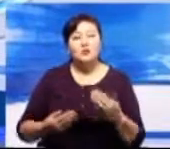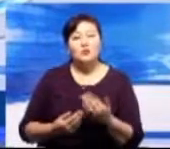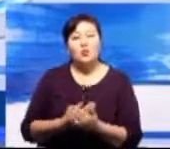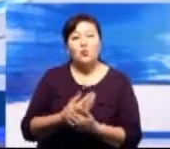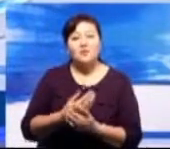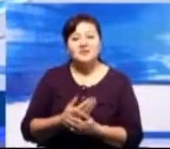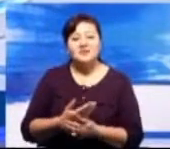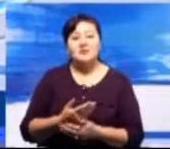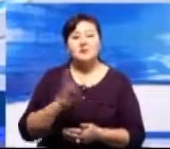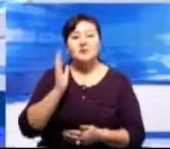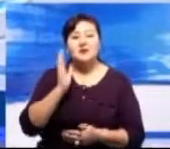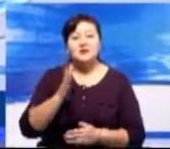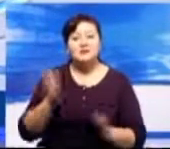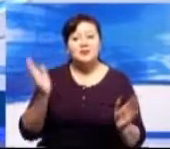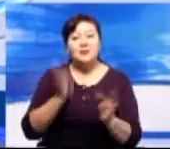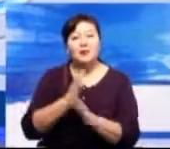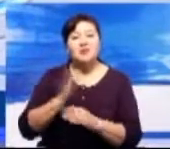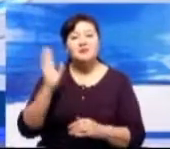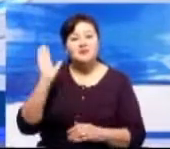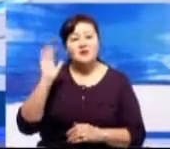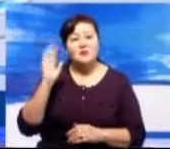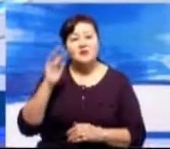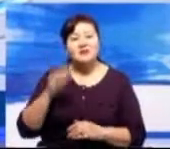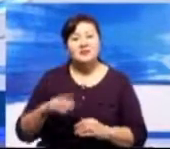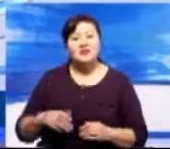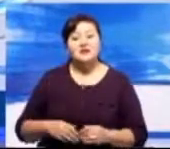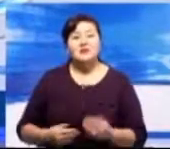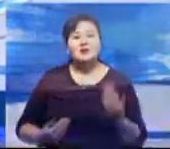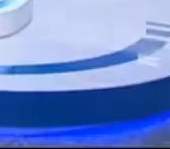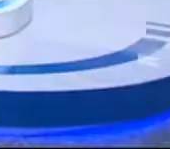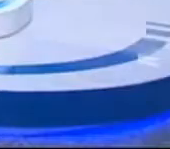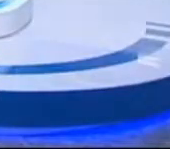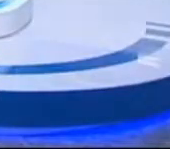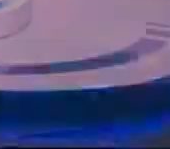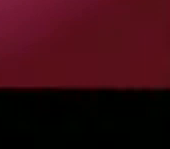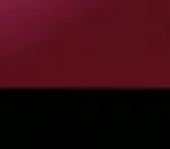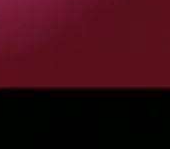день. Впереди вас ждет прогноз погоды, а мы с вами прощаемся. Всего доброго, до новых встреч.